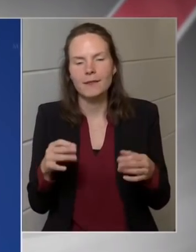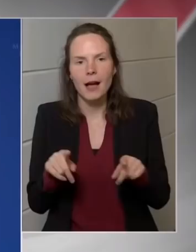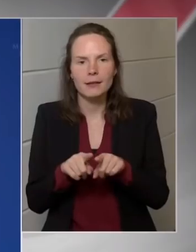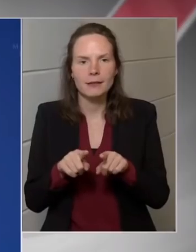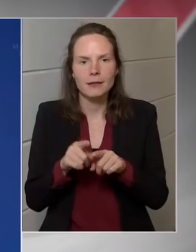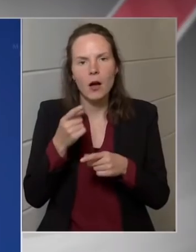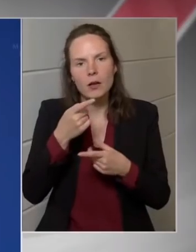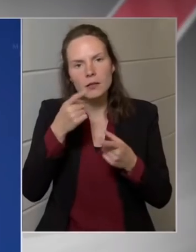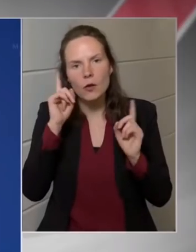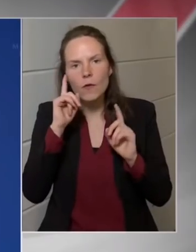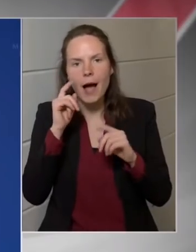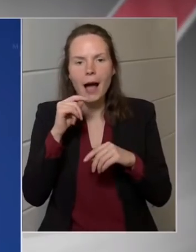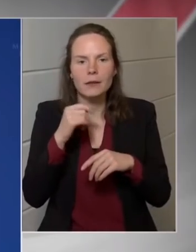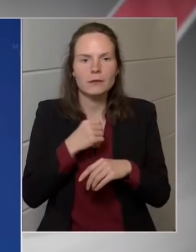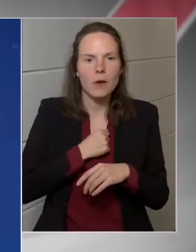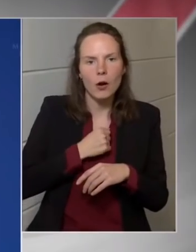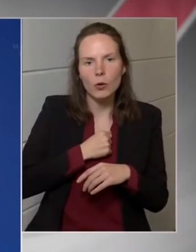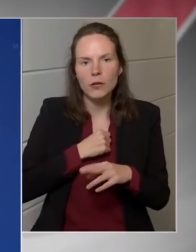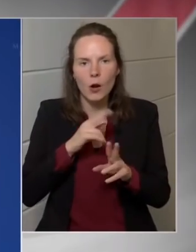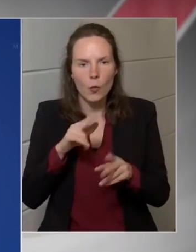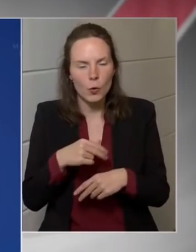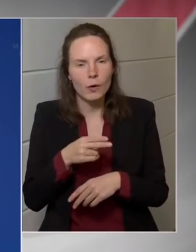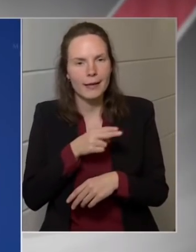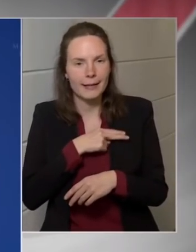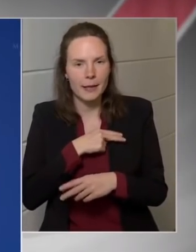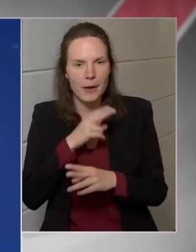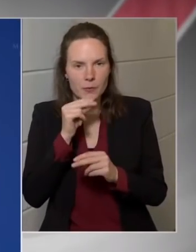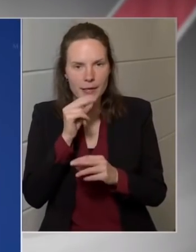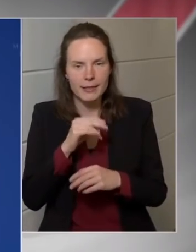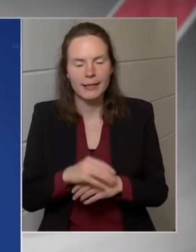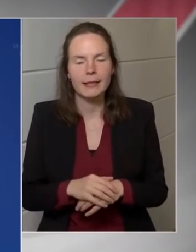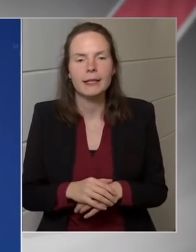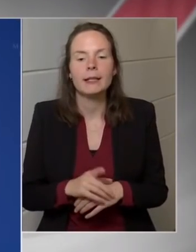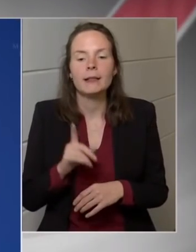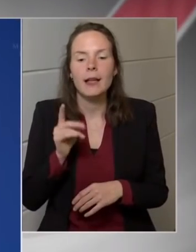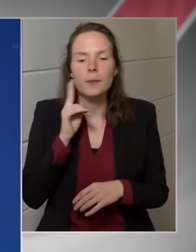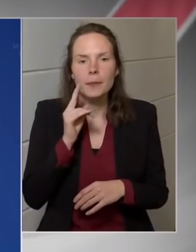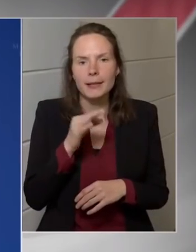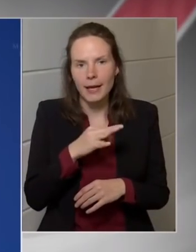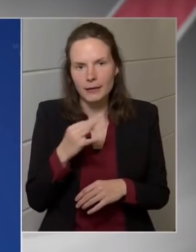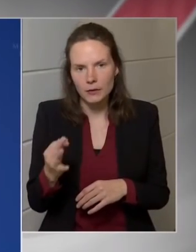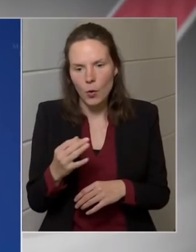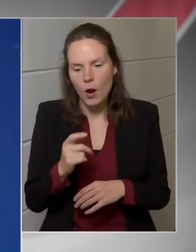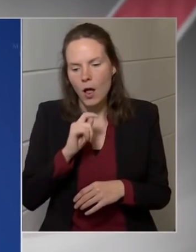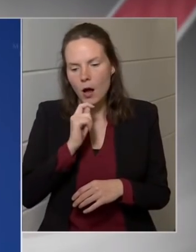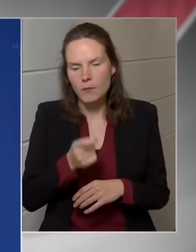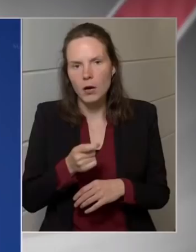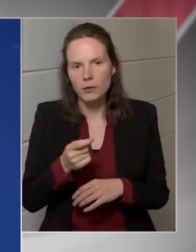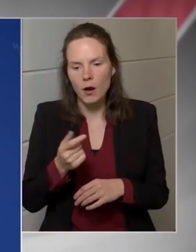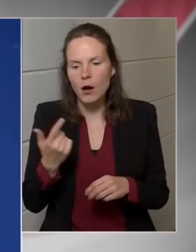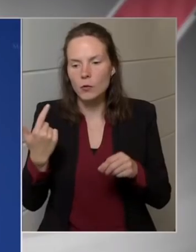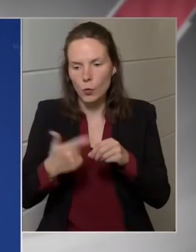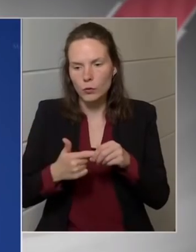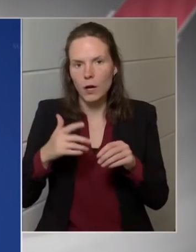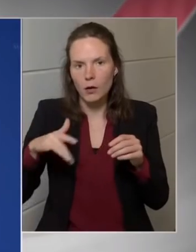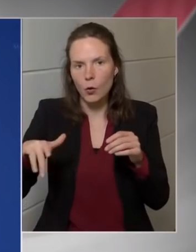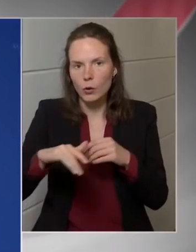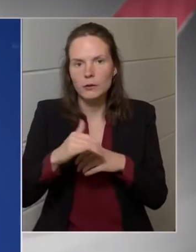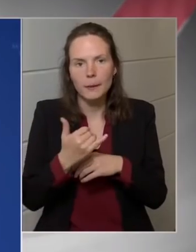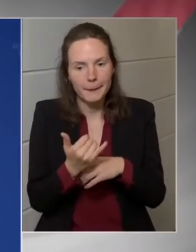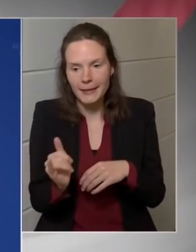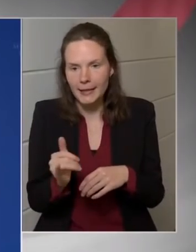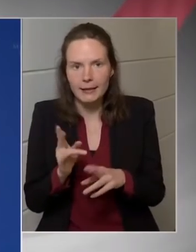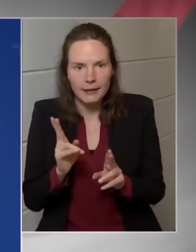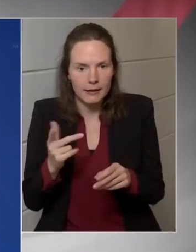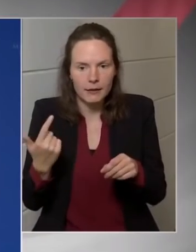aggodalmakról érdemes beszélni, de a péntektől a magyar kutakon mindenki tankolhat, csak rezsicsökkentett áron, csak magyar